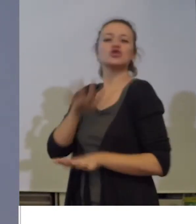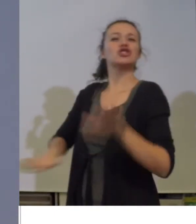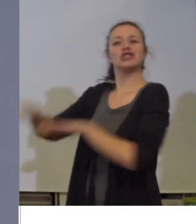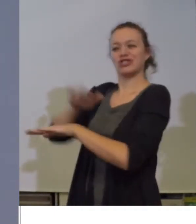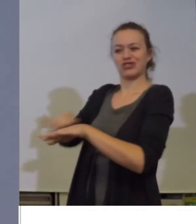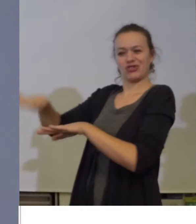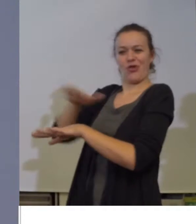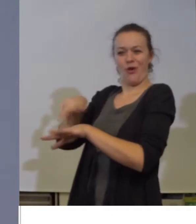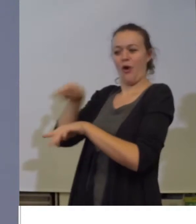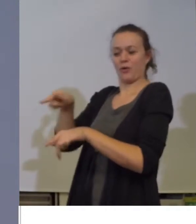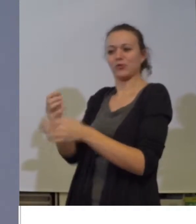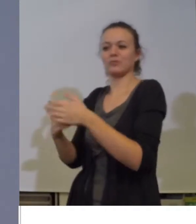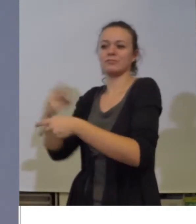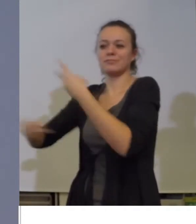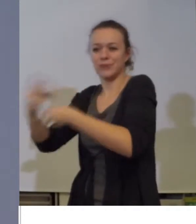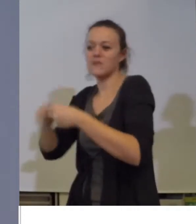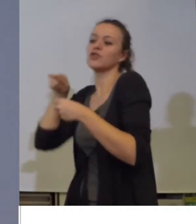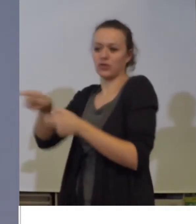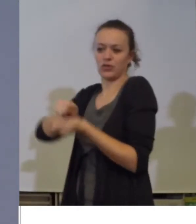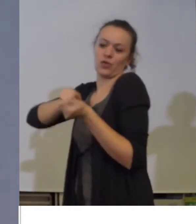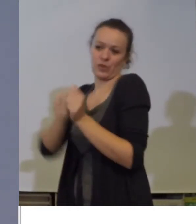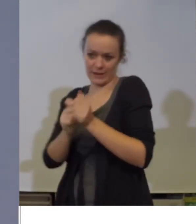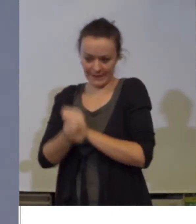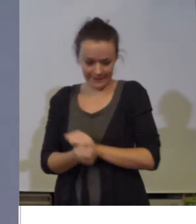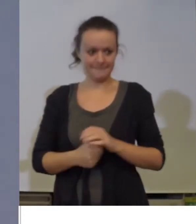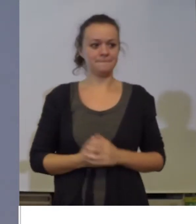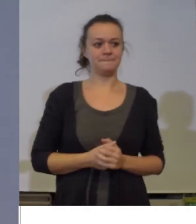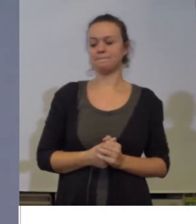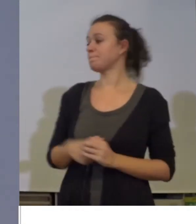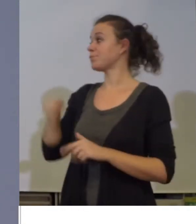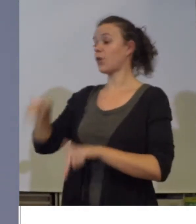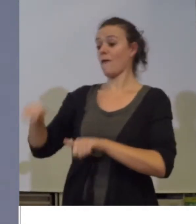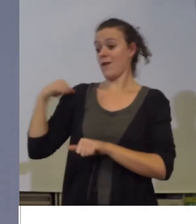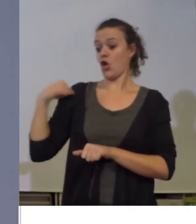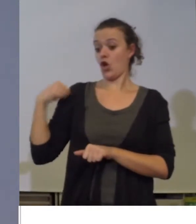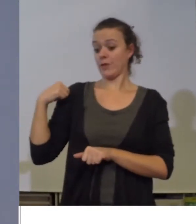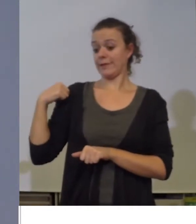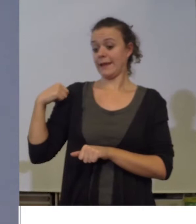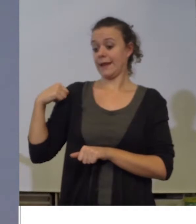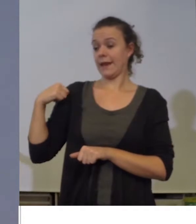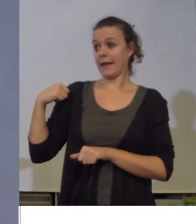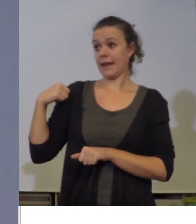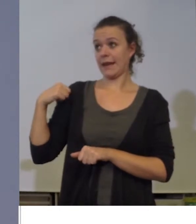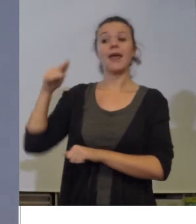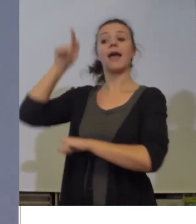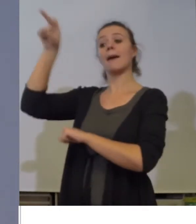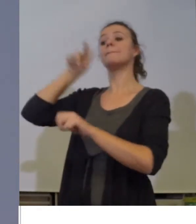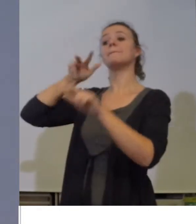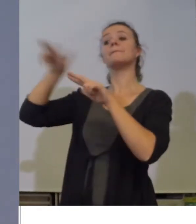dobiveni u Lužničkom kraju. Ove godine smo dobili i od